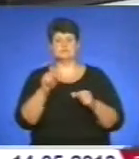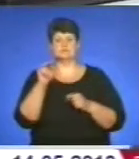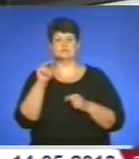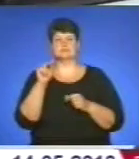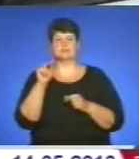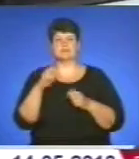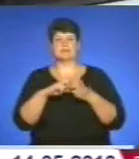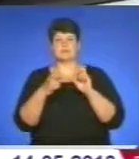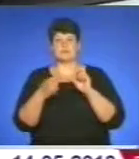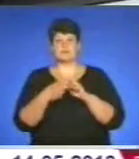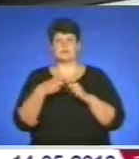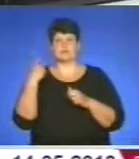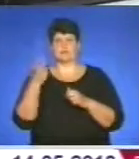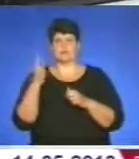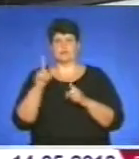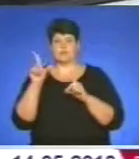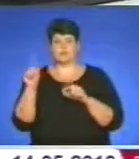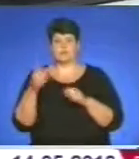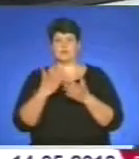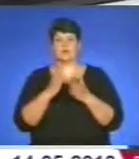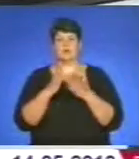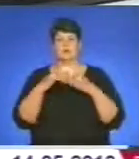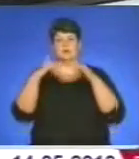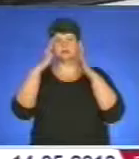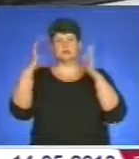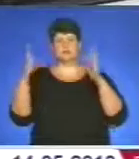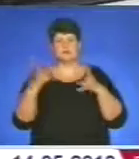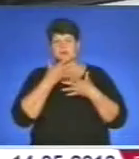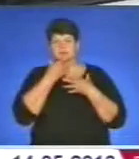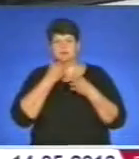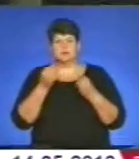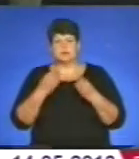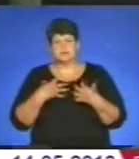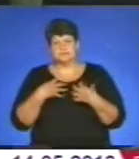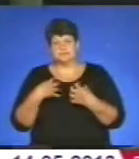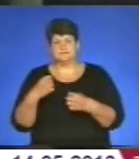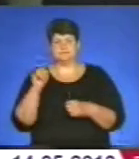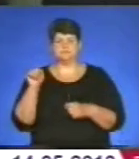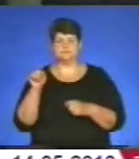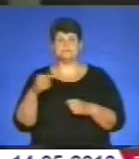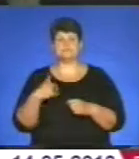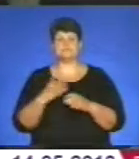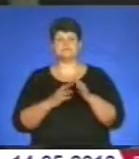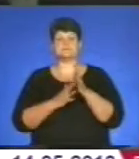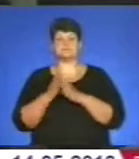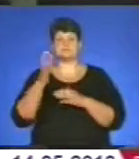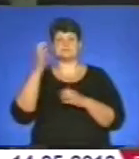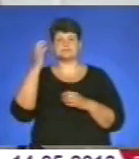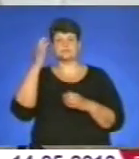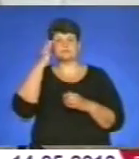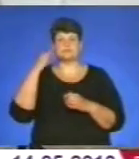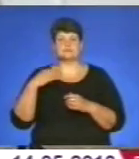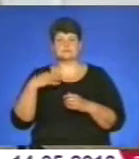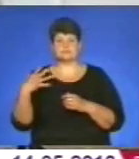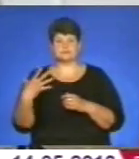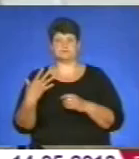на Івано-Франківщині, там залишилась брама красива, замок. От так мене тягне туди. Ми виросли в чорно-білому світлописі вручну,